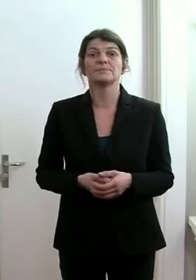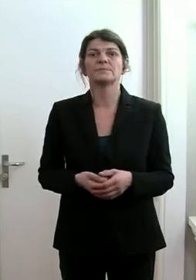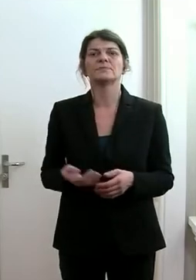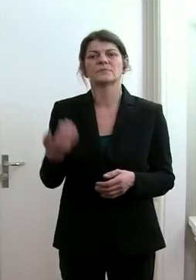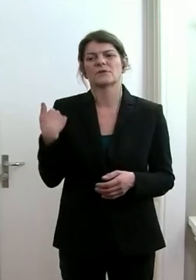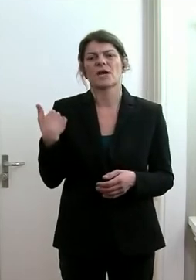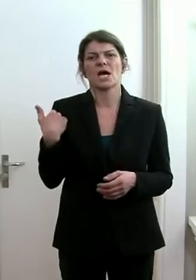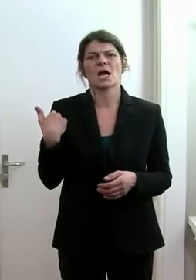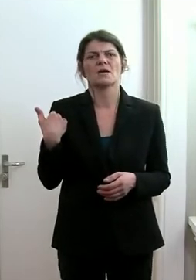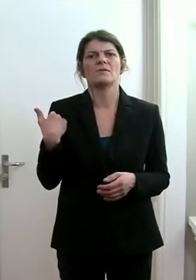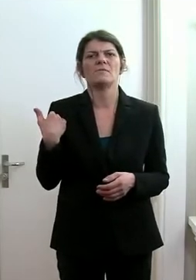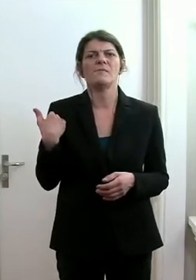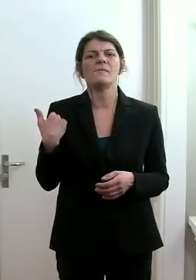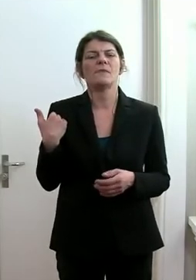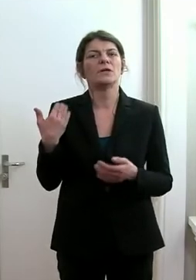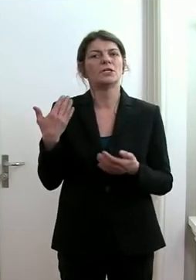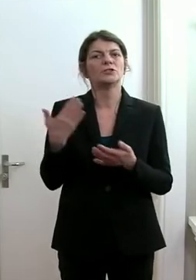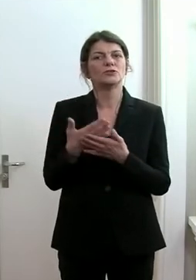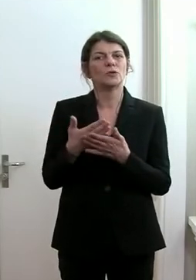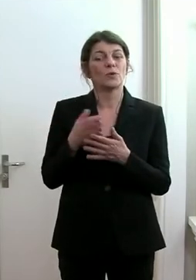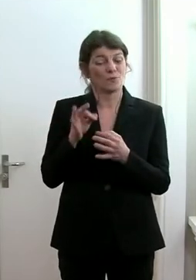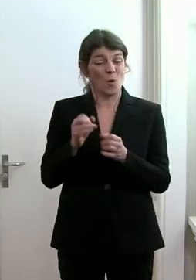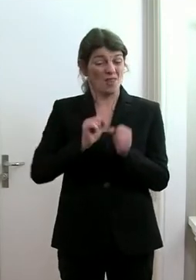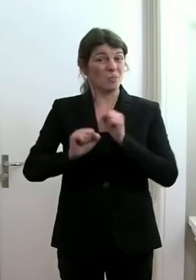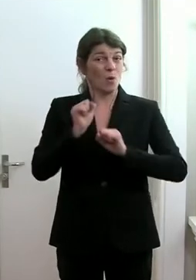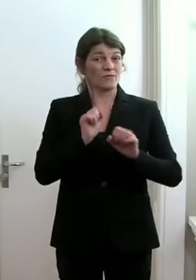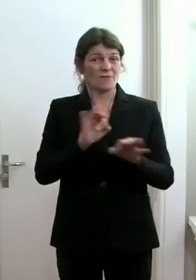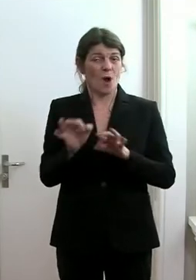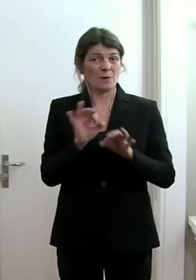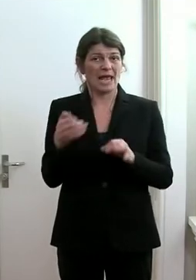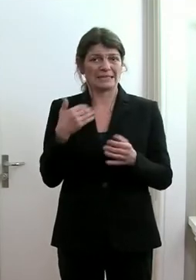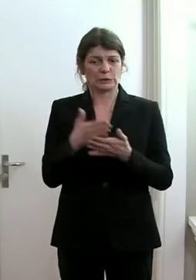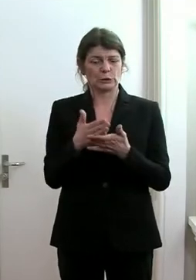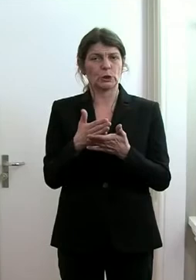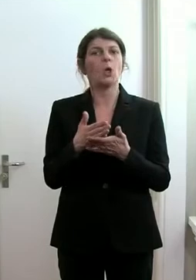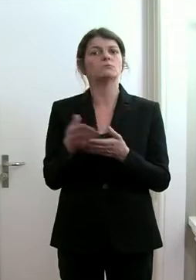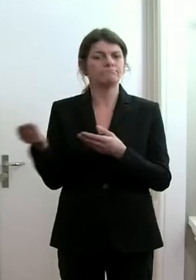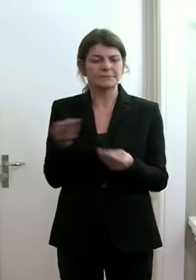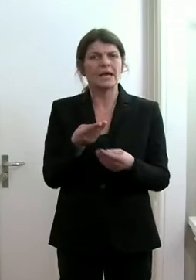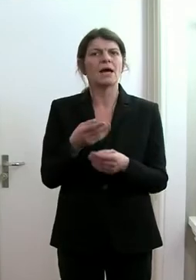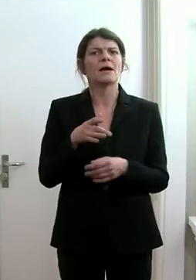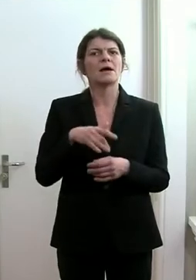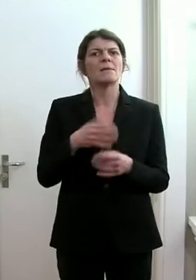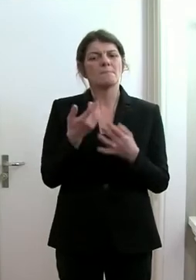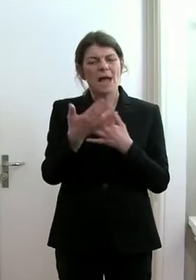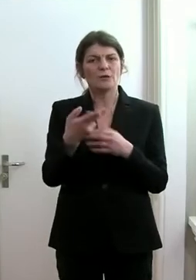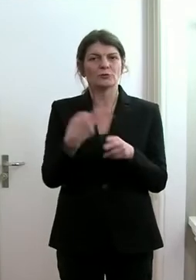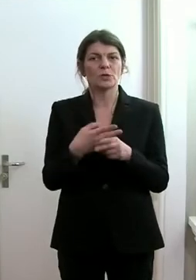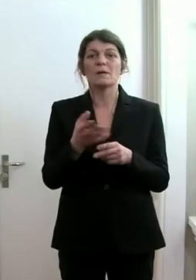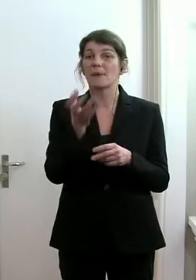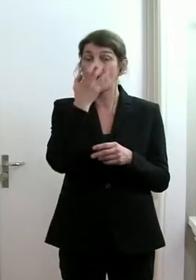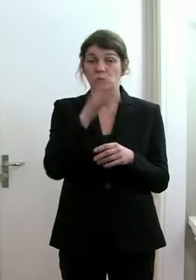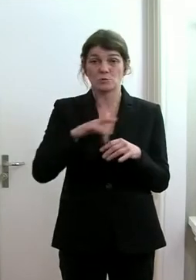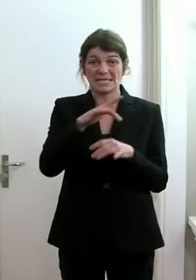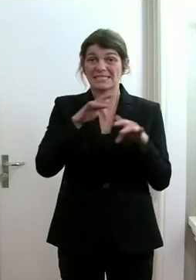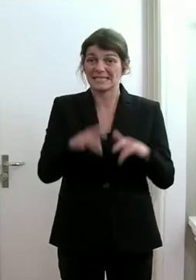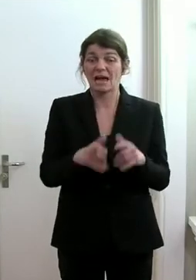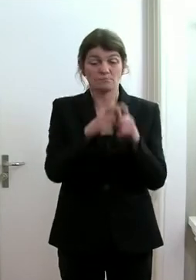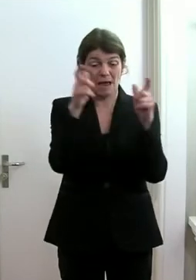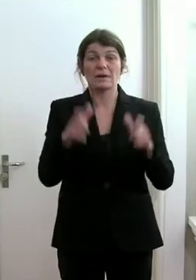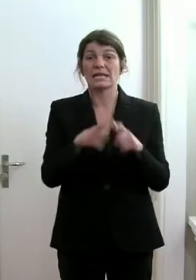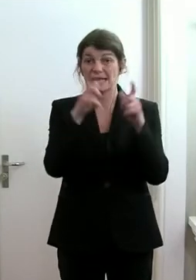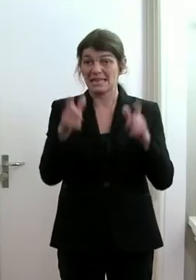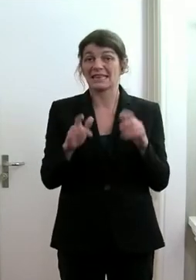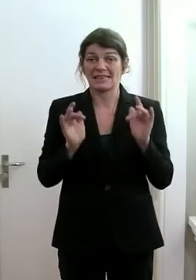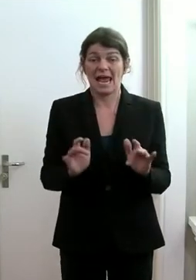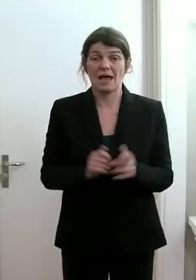uns für Notfälle gewappnet, dass wir eine Handvoll Beatmungsplätze einrichten können. Wir haben die Apparaturen, wir